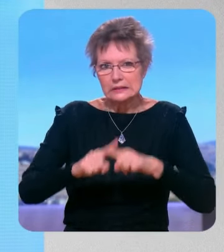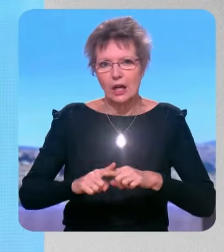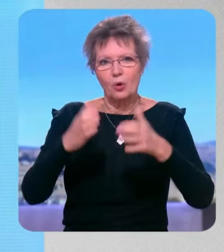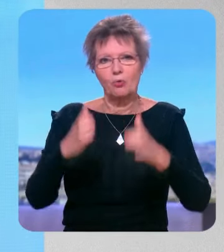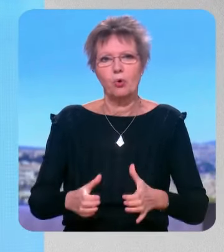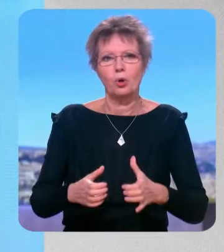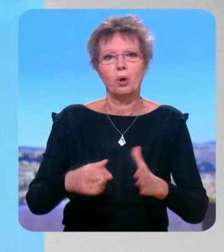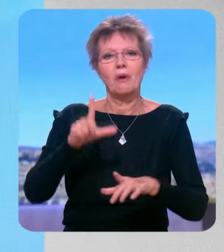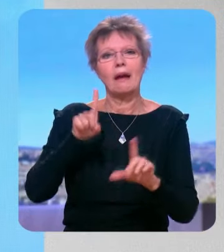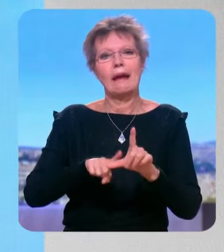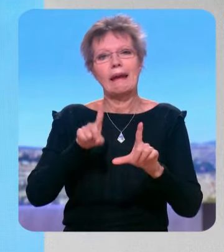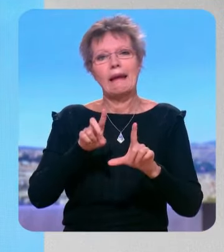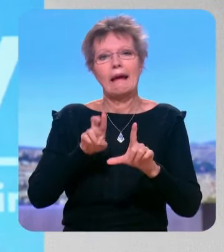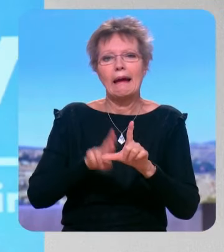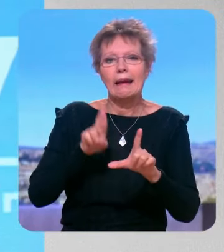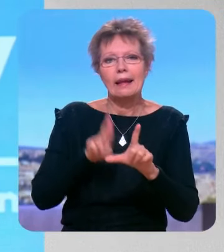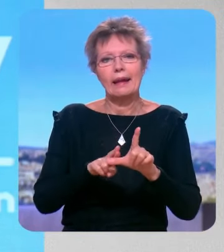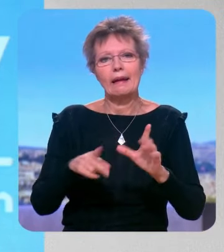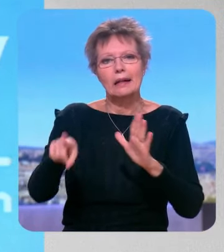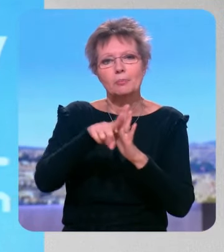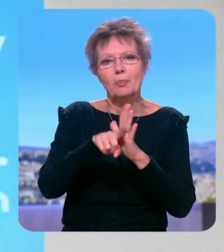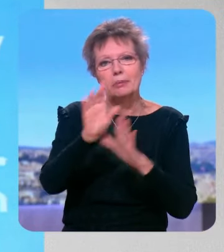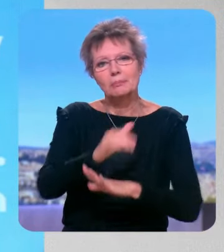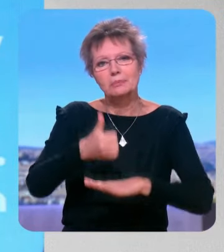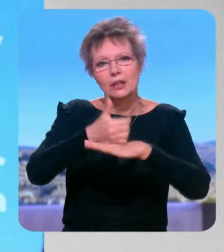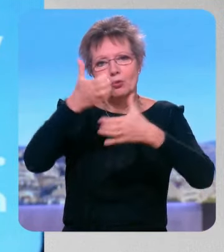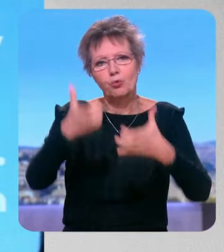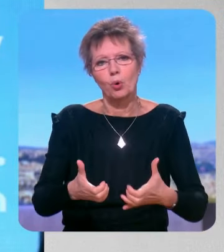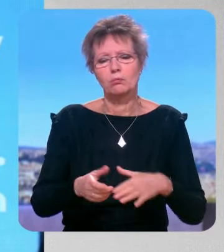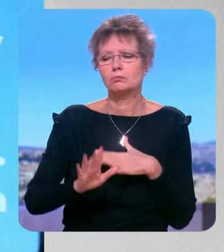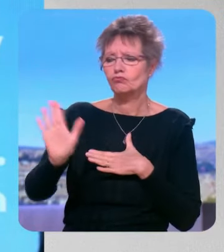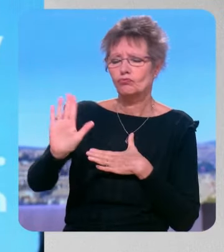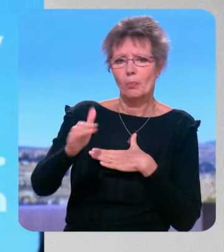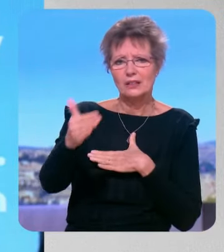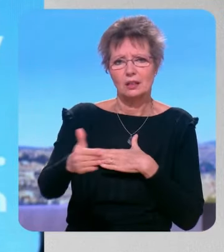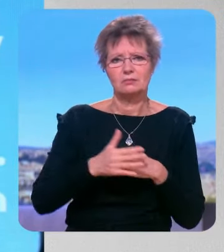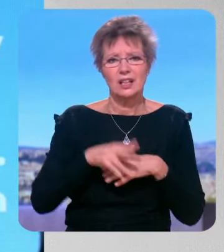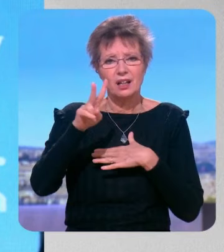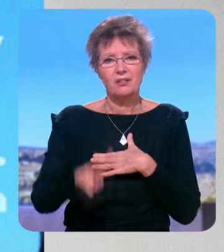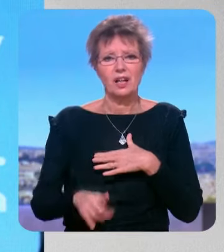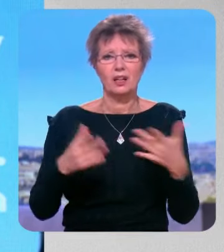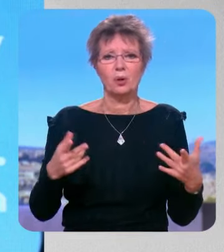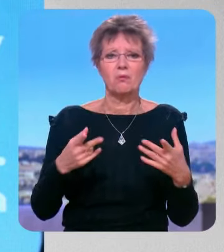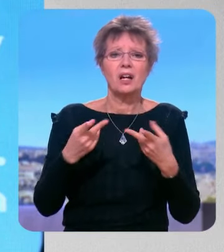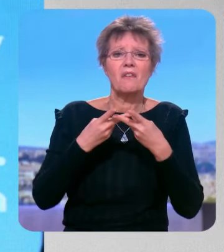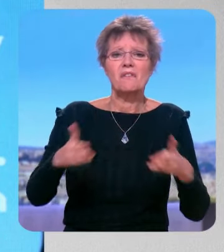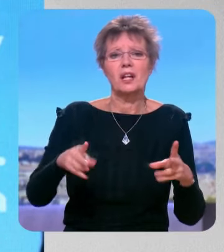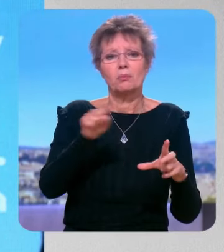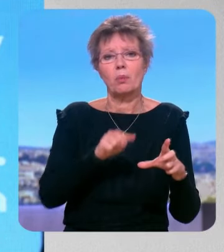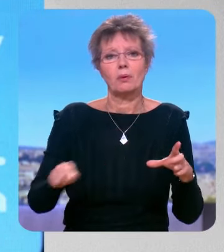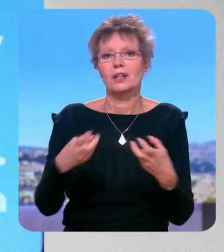majorité ça fait un peu bidouille temps mais moi je suis pas dans secret des dieux je ne sais pas ça simplement c'est vrai que dans les métropoles paris et l'exemple type